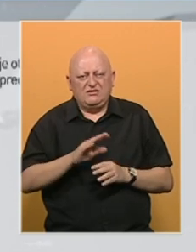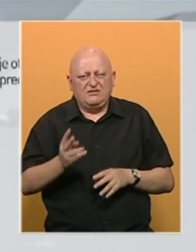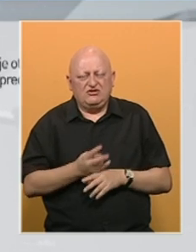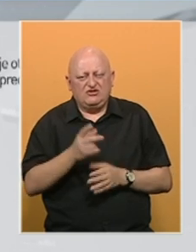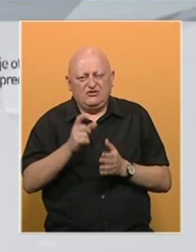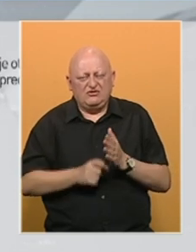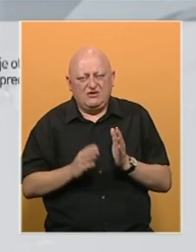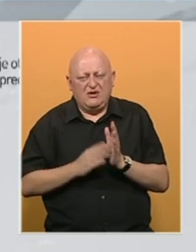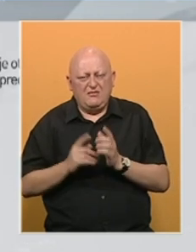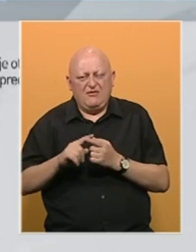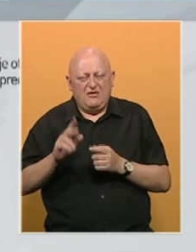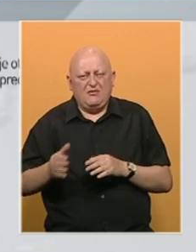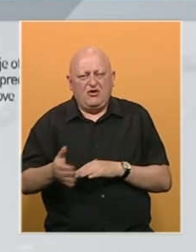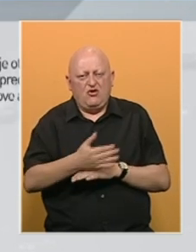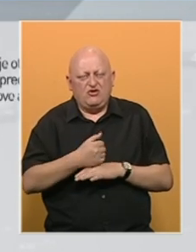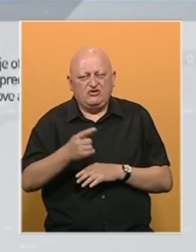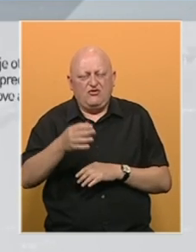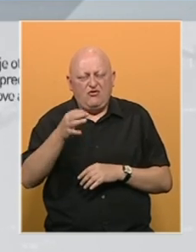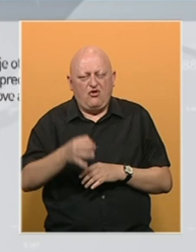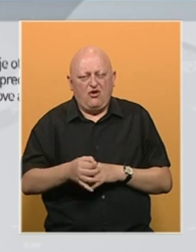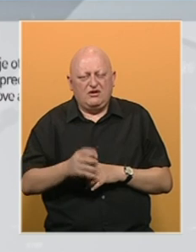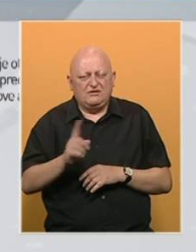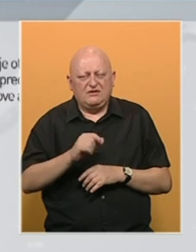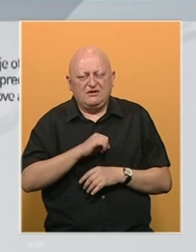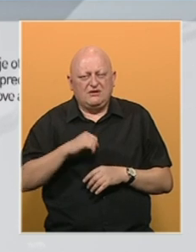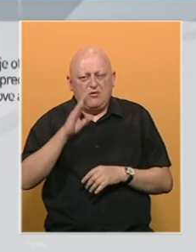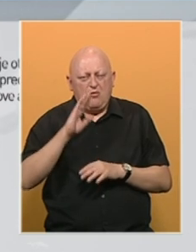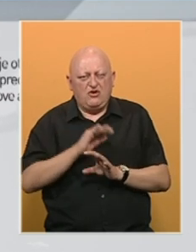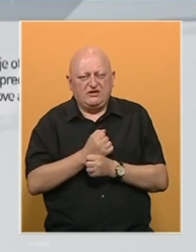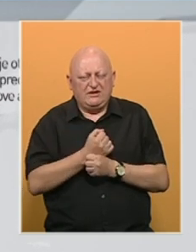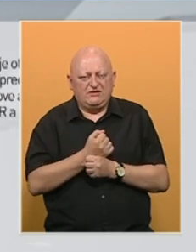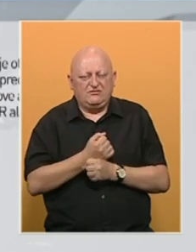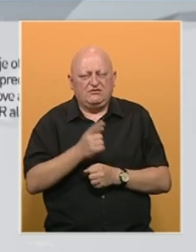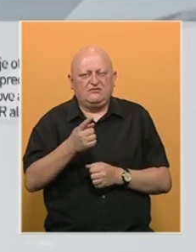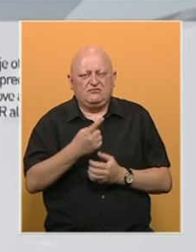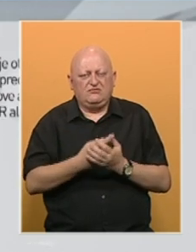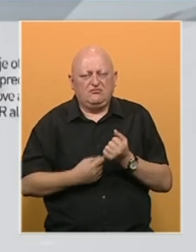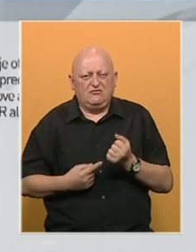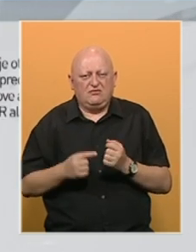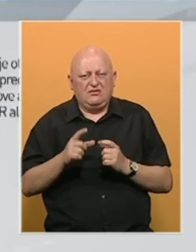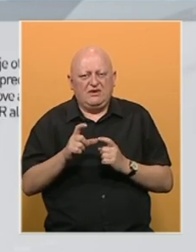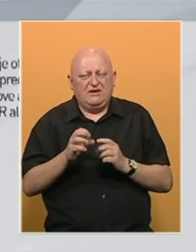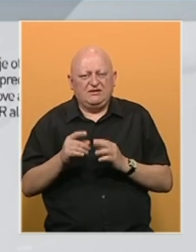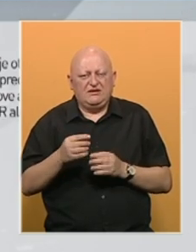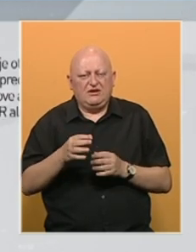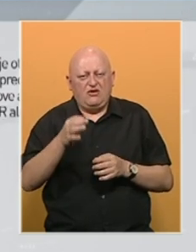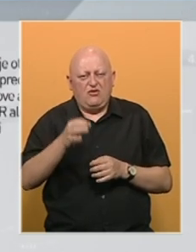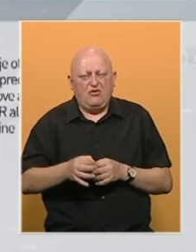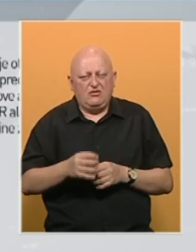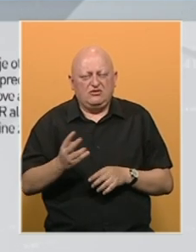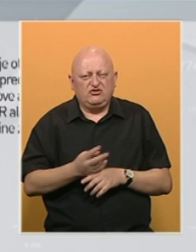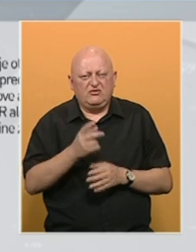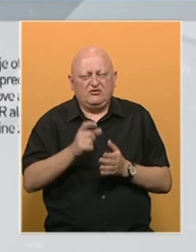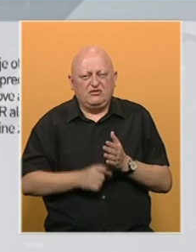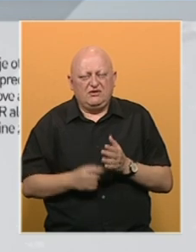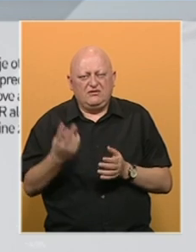članice MMF-a će imati koristi od ove alokacije, ne samo Bosna i Hercegovina. Posljednja SDR-alokacija doznačena je zemljama